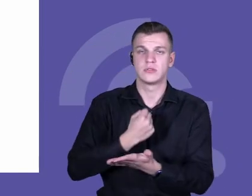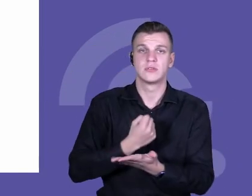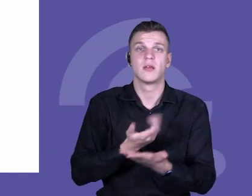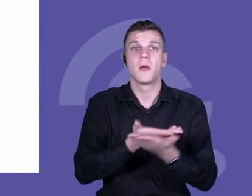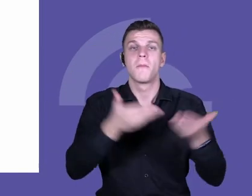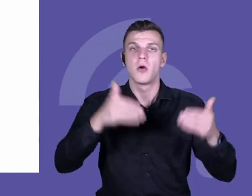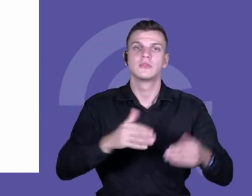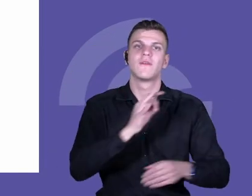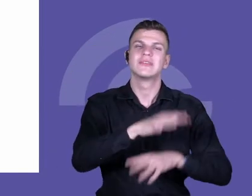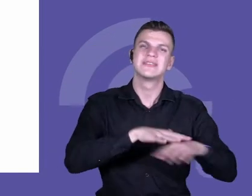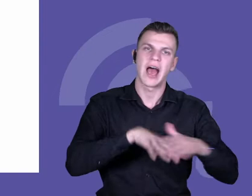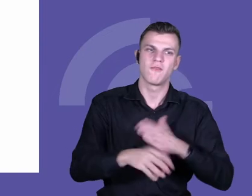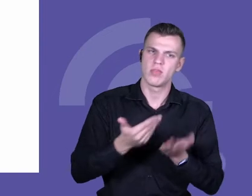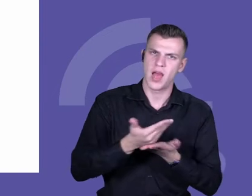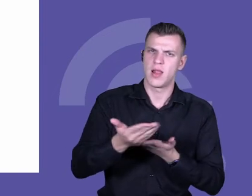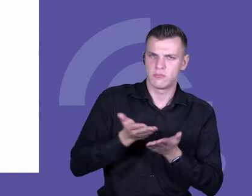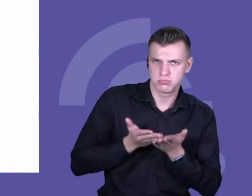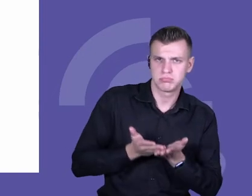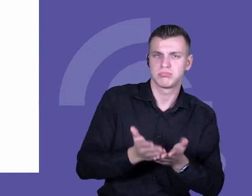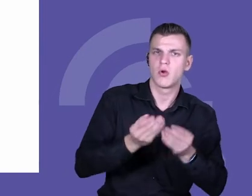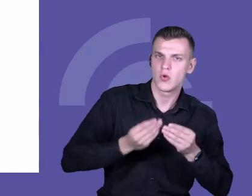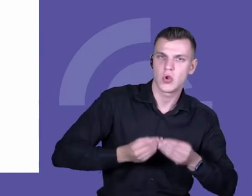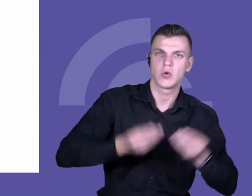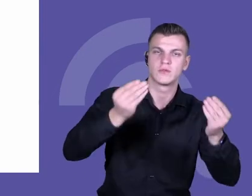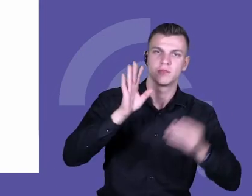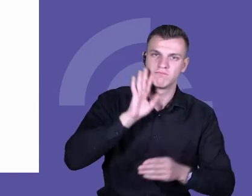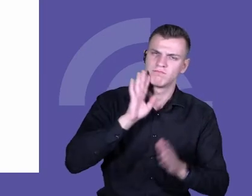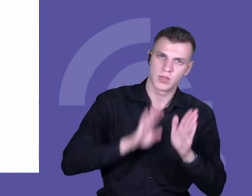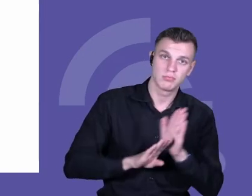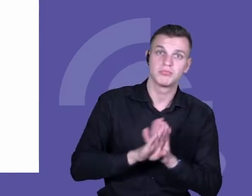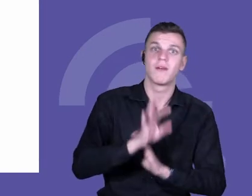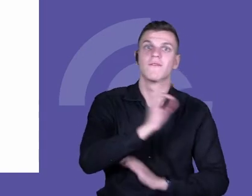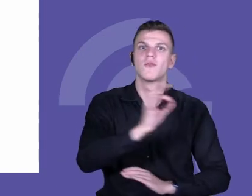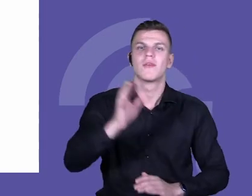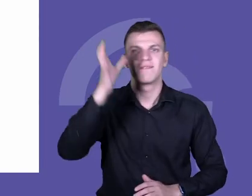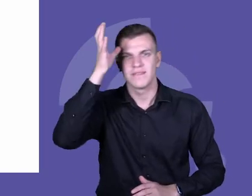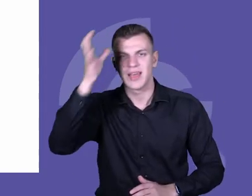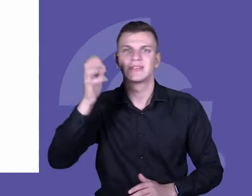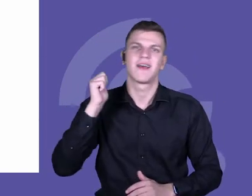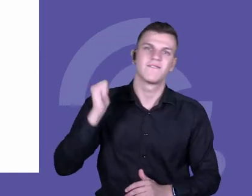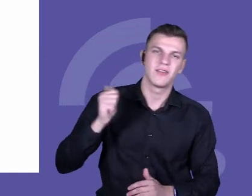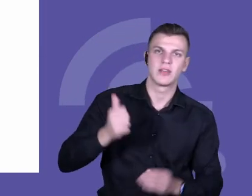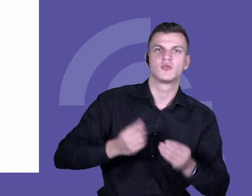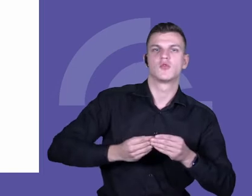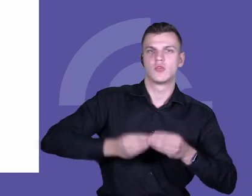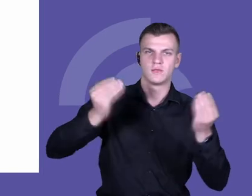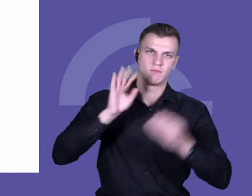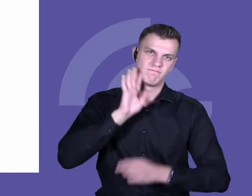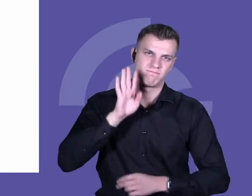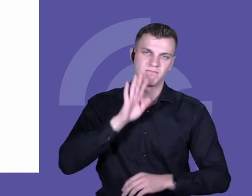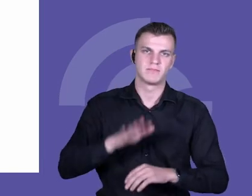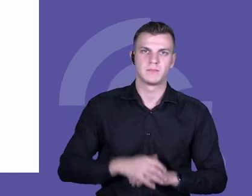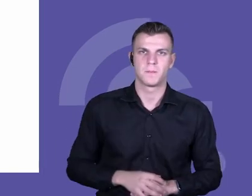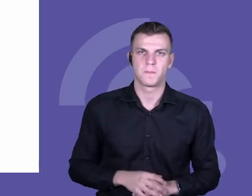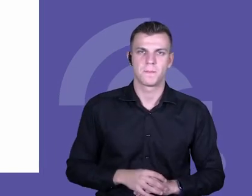zawodowo i wchodzili na taki proces ciągłego podnoszenia kwalifikacji usprawniania w swojej pracy zawodowej.